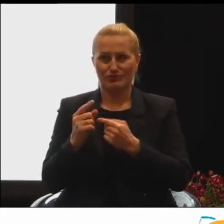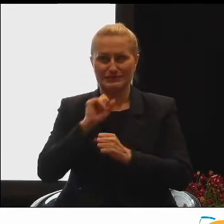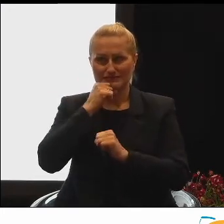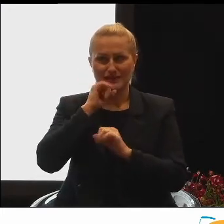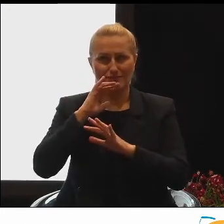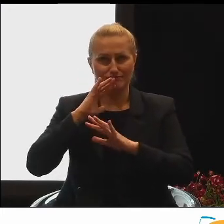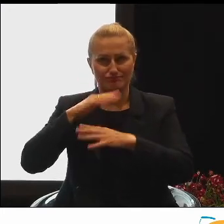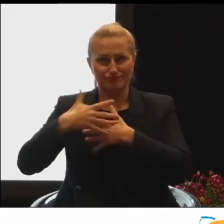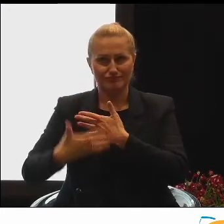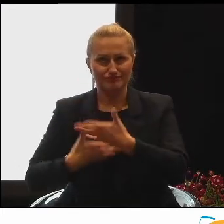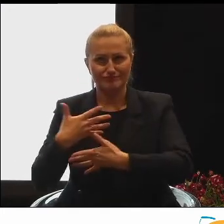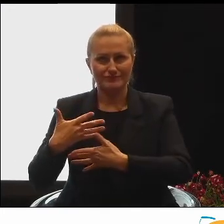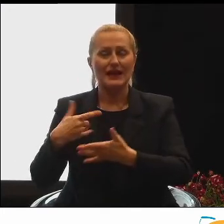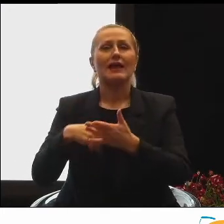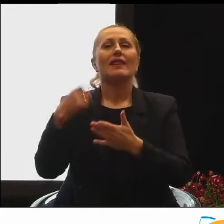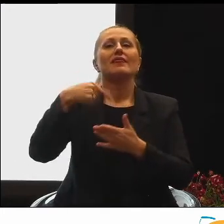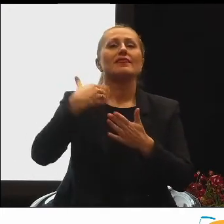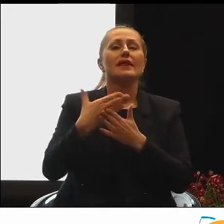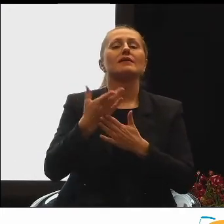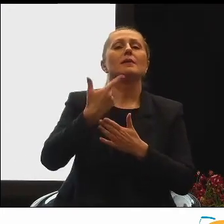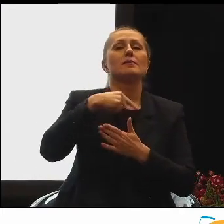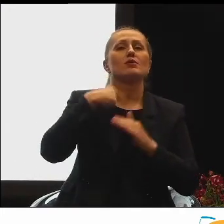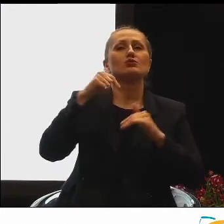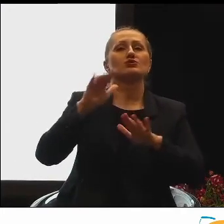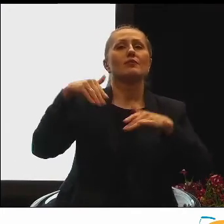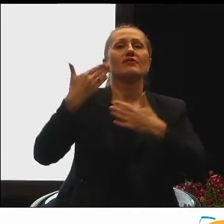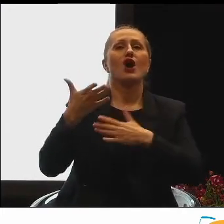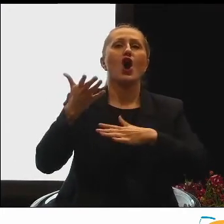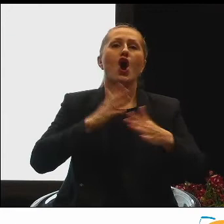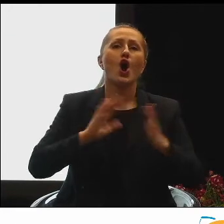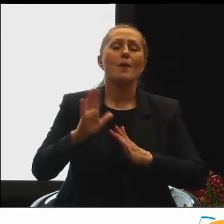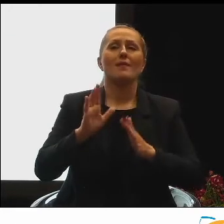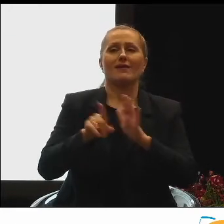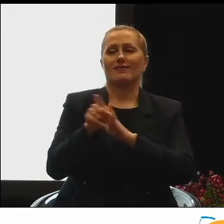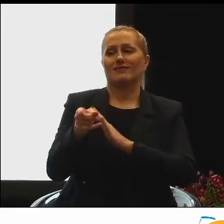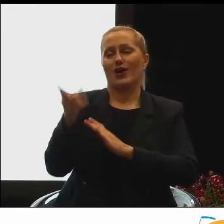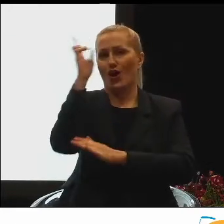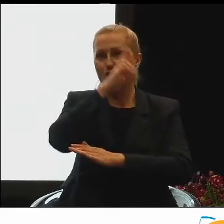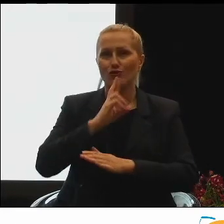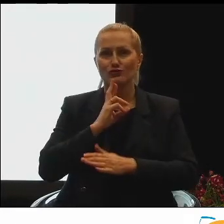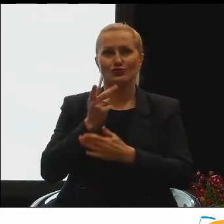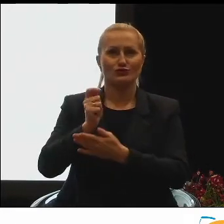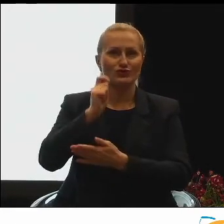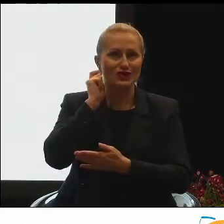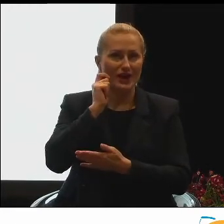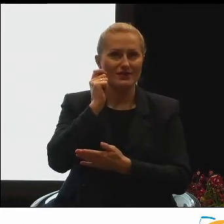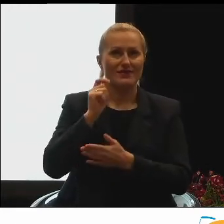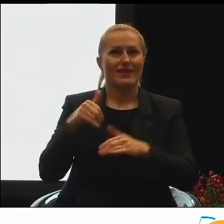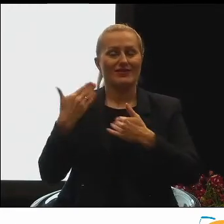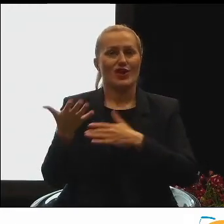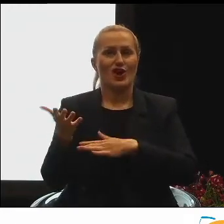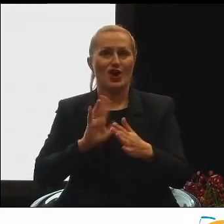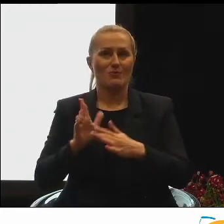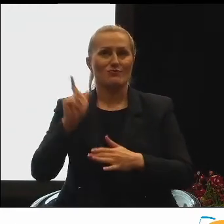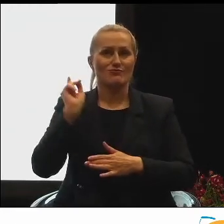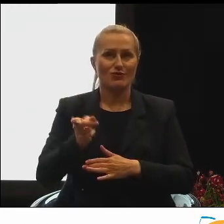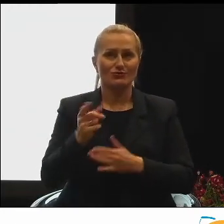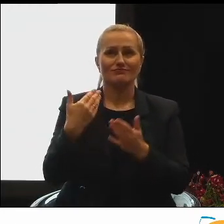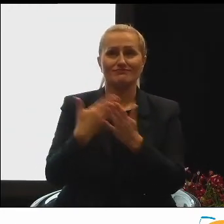potrzeba opieki, zapewnienia opieki naszym rodzicom, dziadkom będzie coraz,